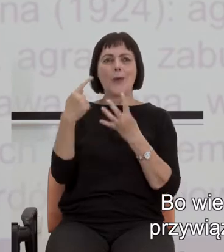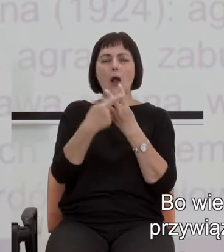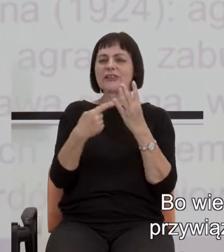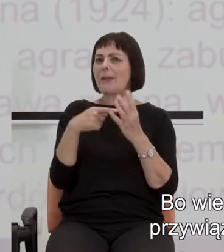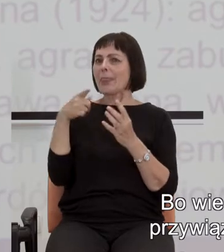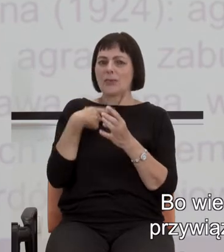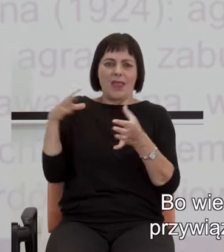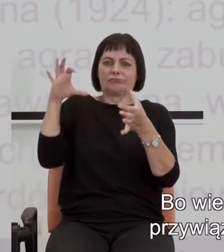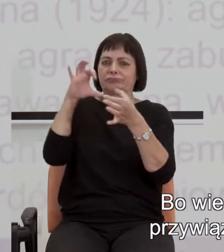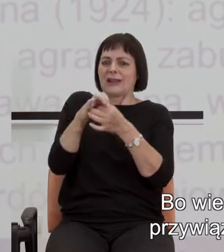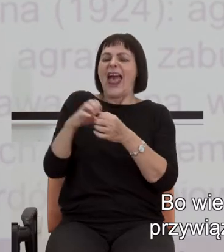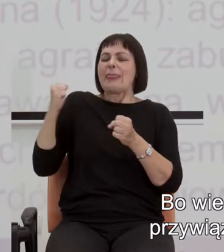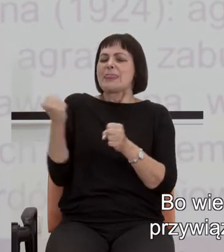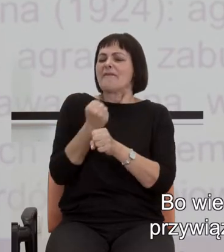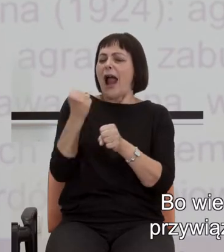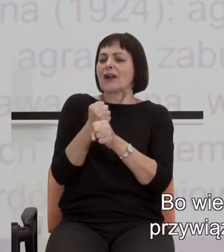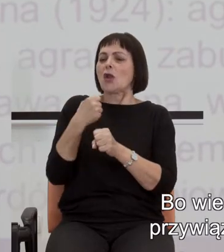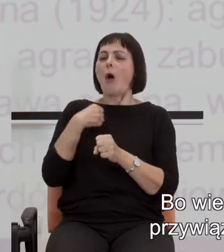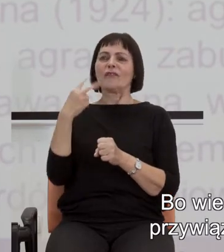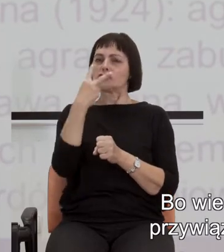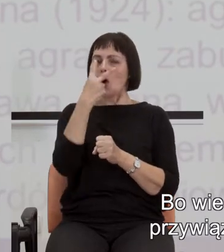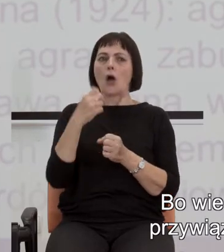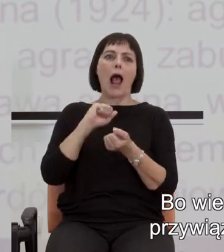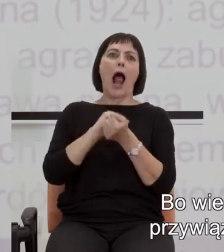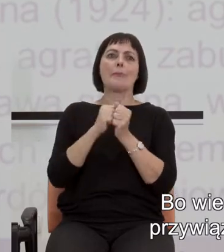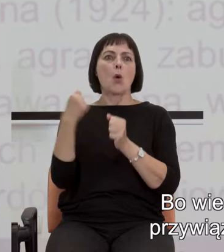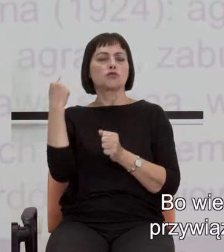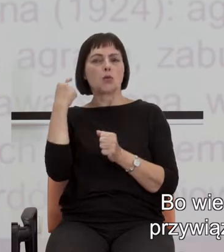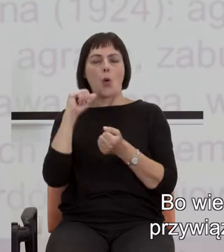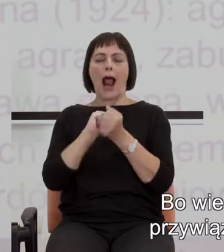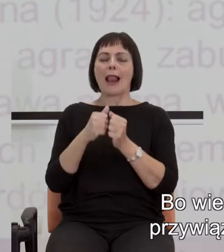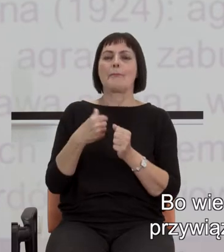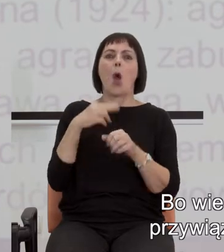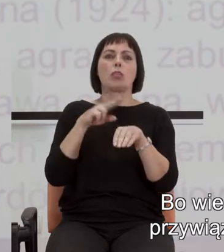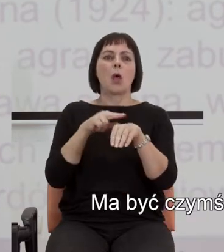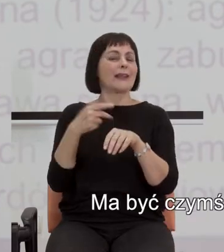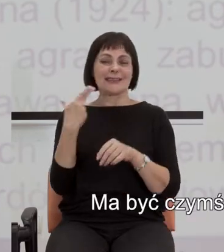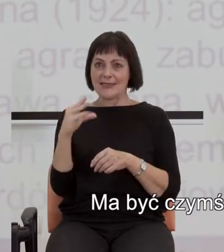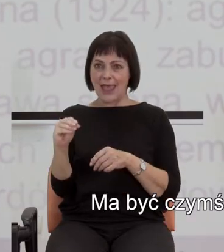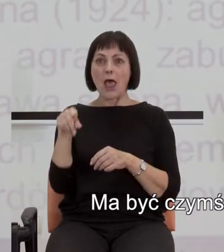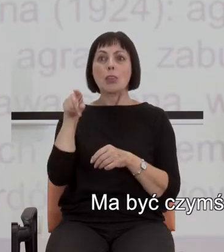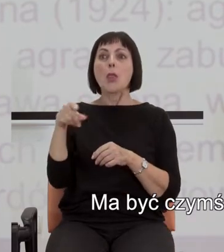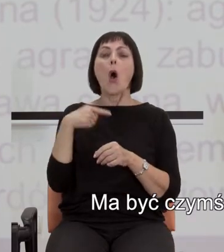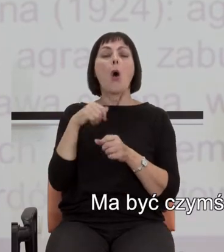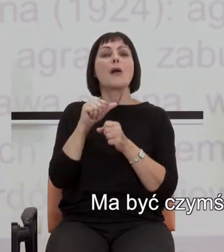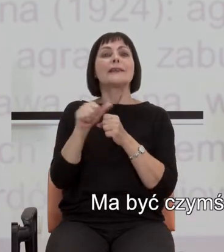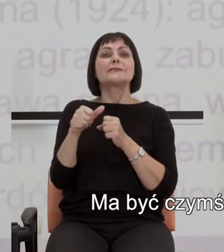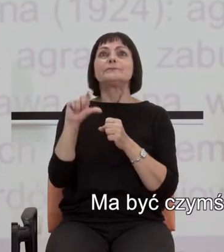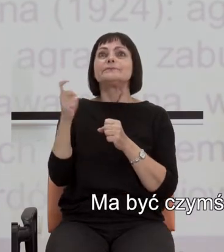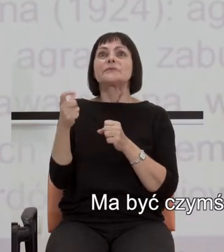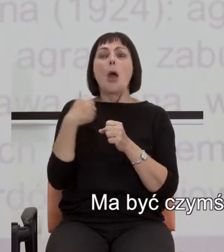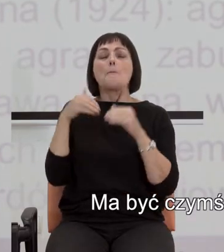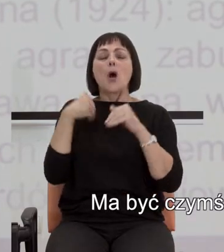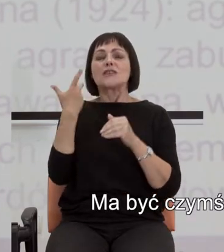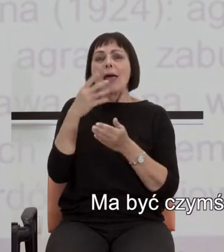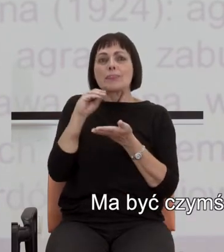czymś przywiązanym sztybno do wzroku albo do słuchu. Ma być czymś, co może być